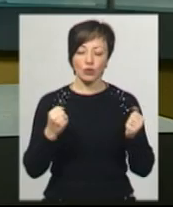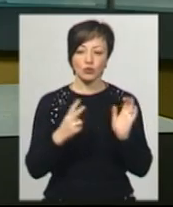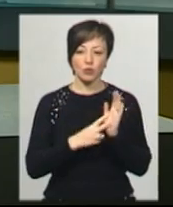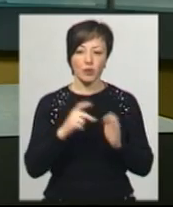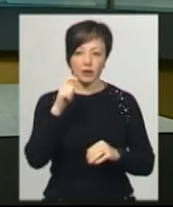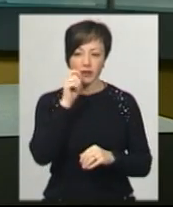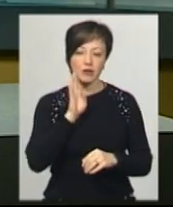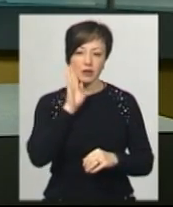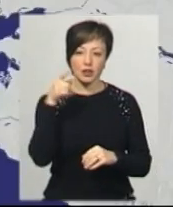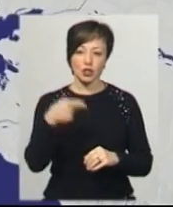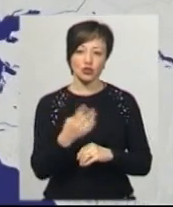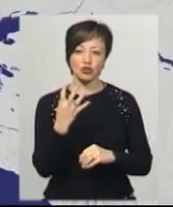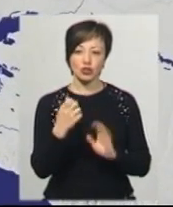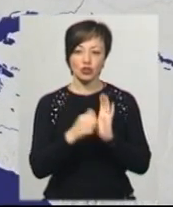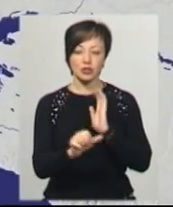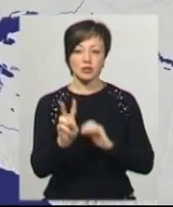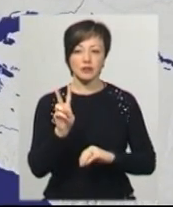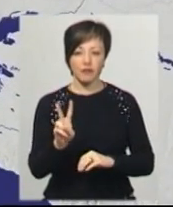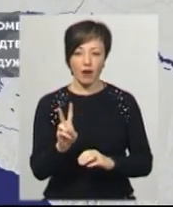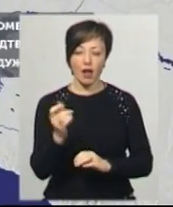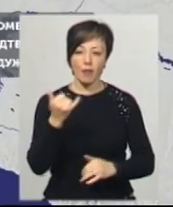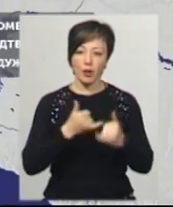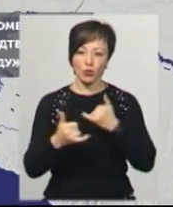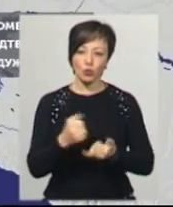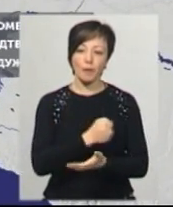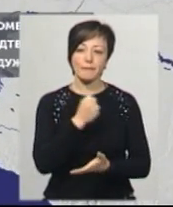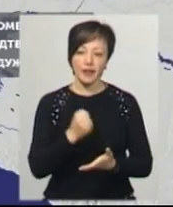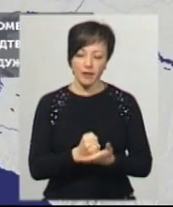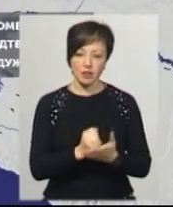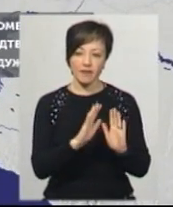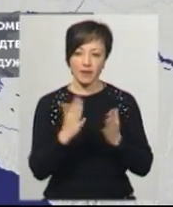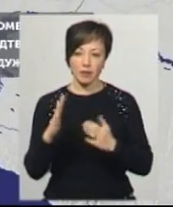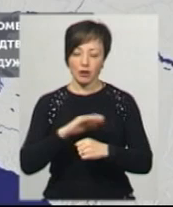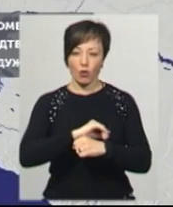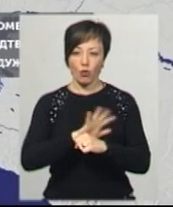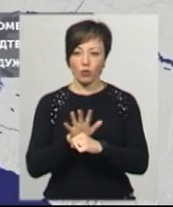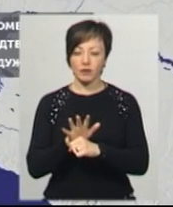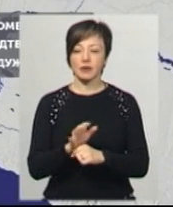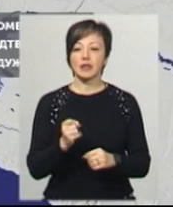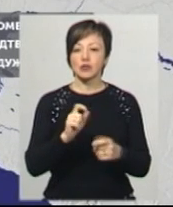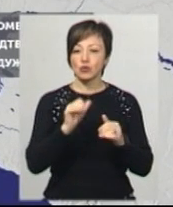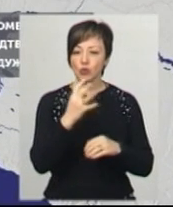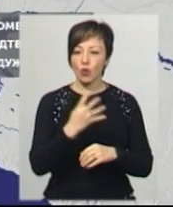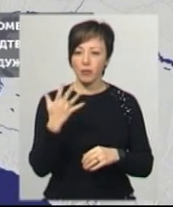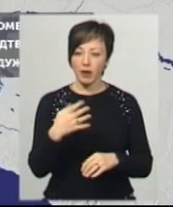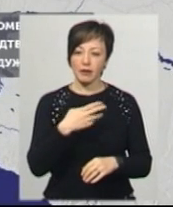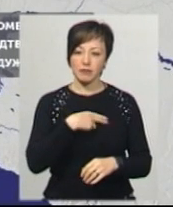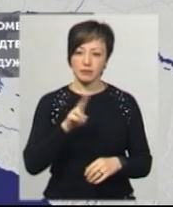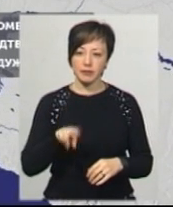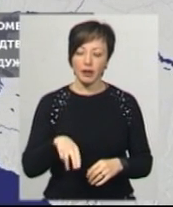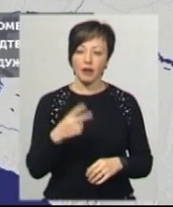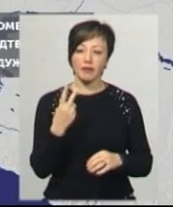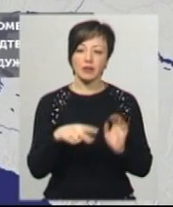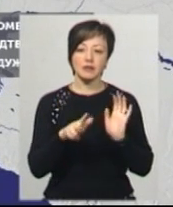Україні 1462 лабораторно підтверджені випадки COVID-19. З них 45 летальних, 28